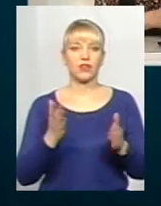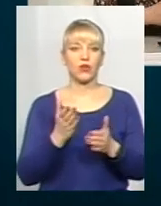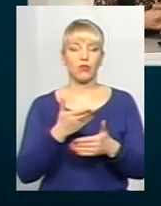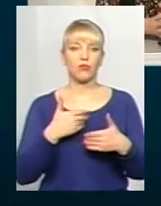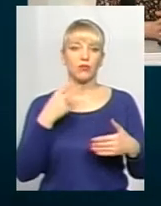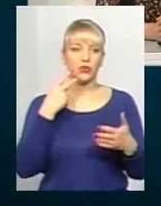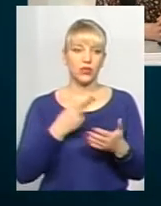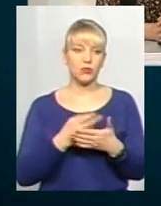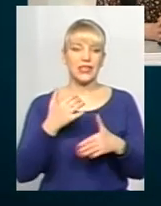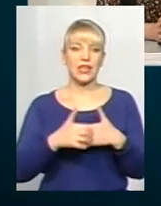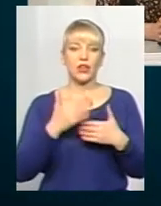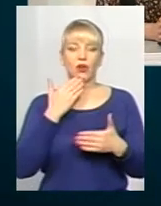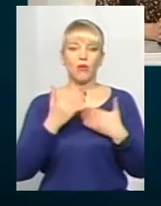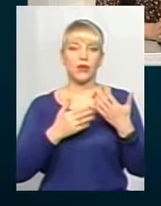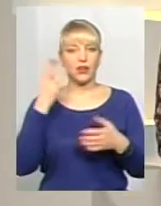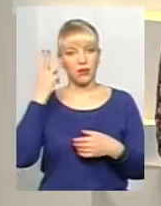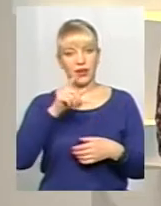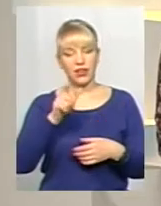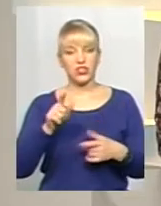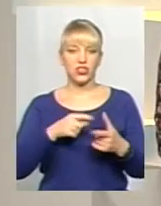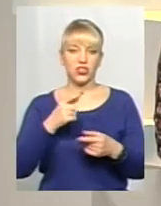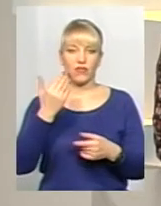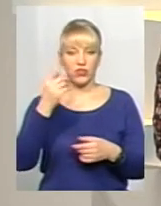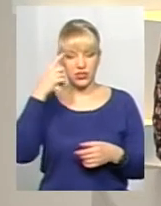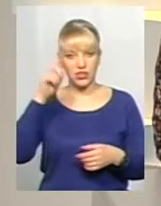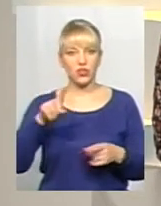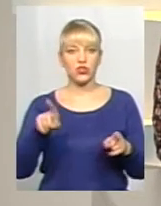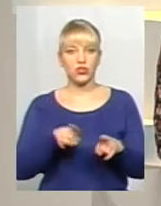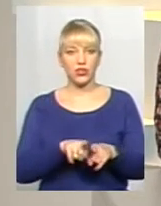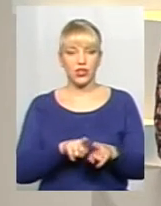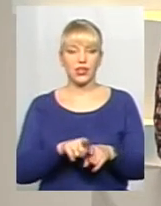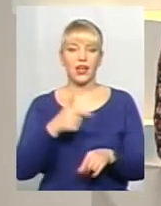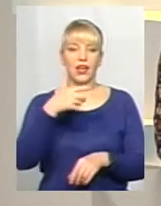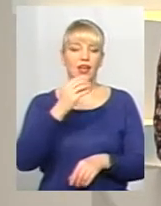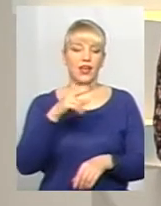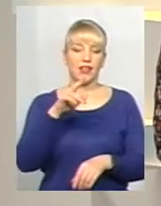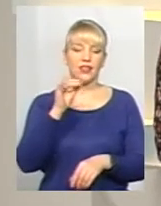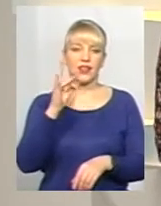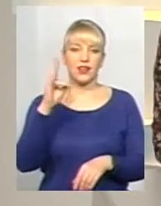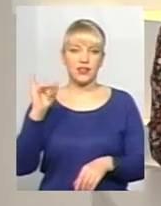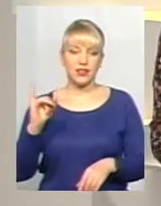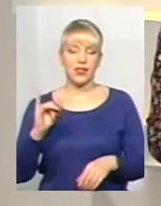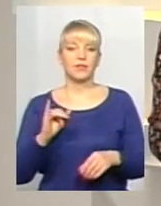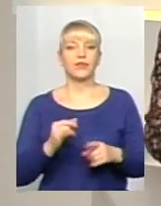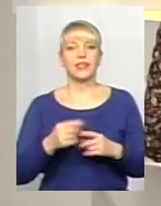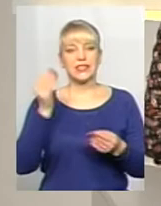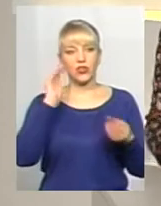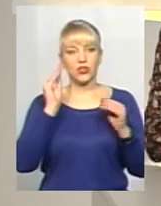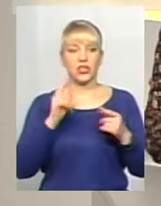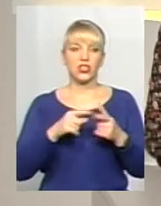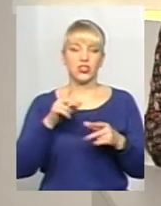подивимося серед опитаних хмельничан, чи вони знають, що таке саме гендерні стереотипи, і чи вважають, що є оця